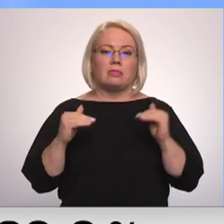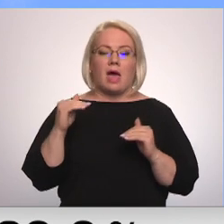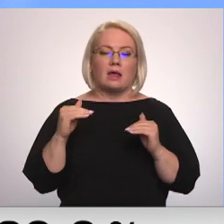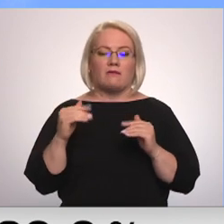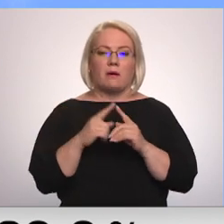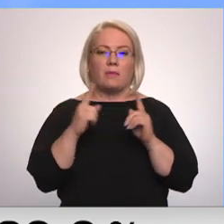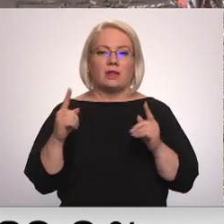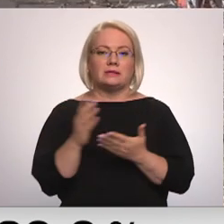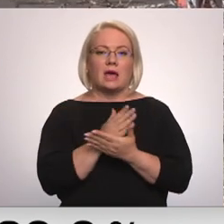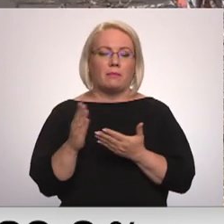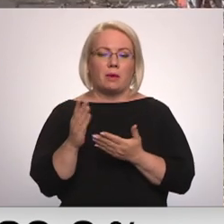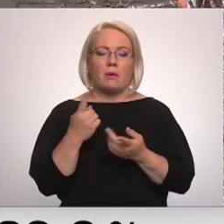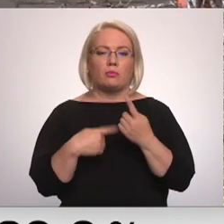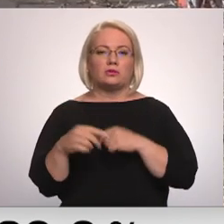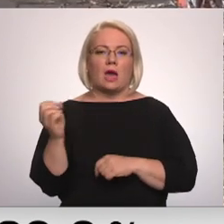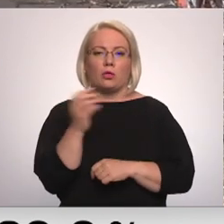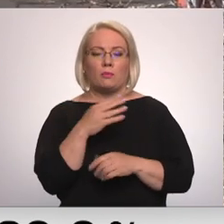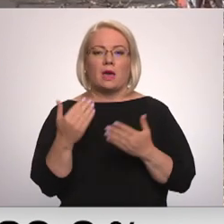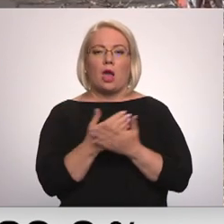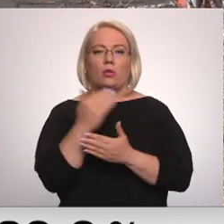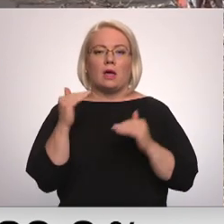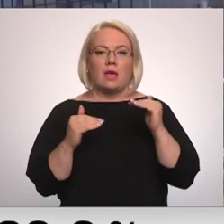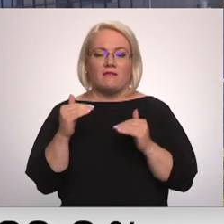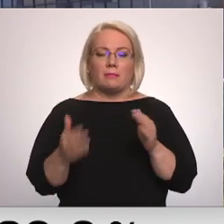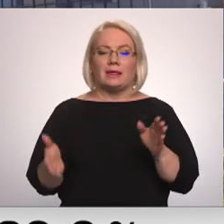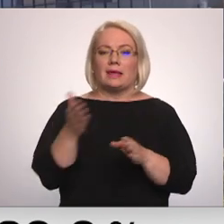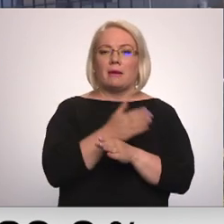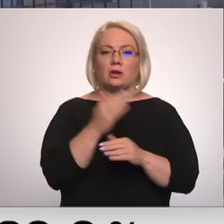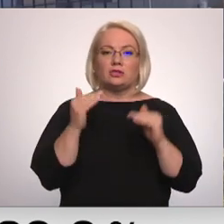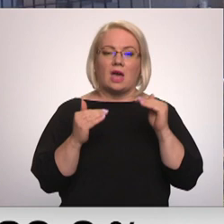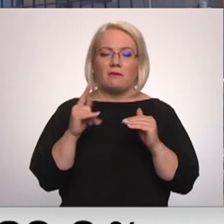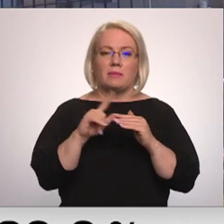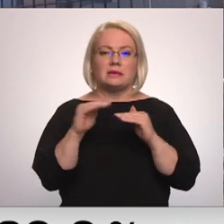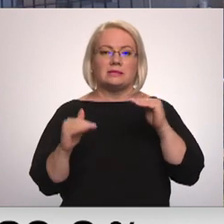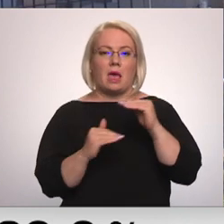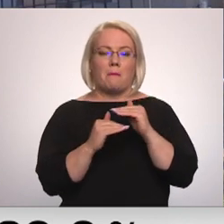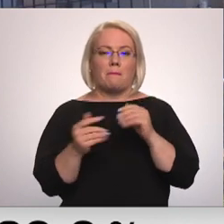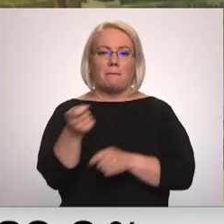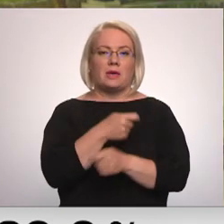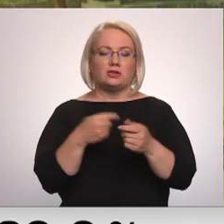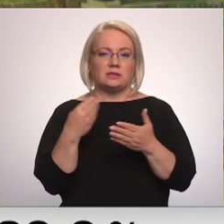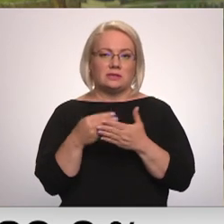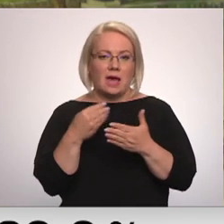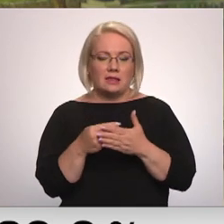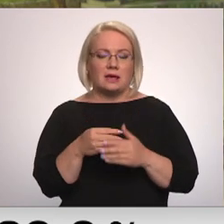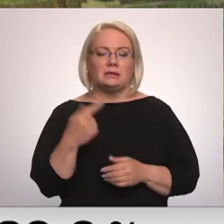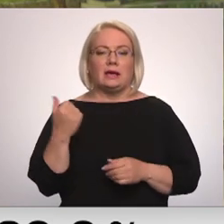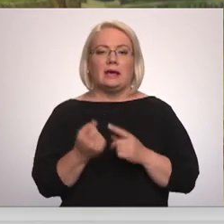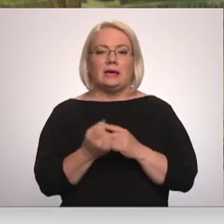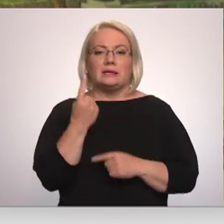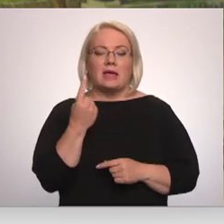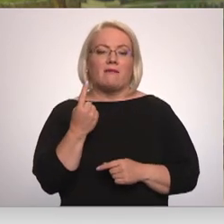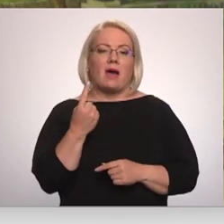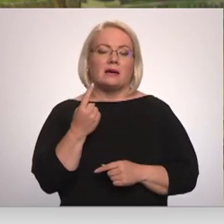atgriezt caur jauno tarifu. Bet iepriekš šajā tarifu periodā gala cena bijusi zem biržas cenas. Izdevās izdevīgi gāzes nopirkt iesauknēt